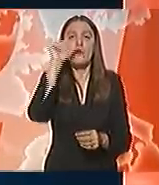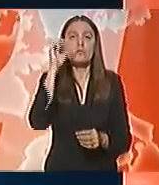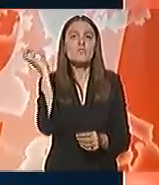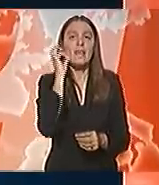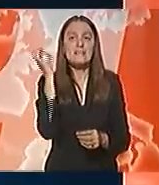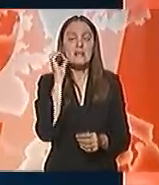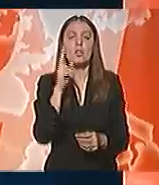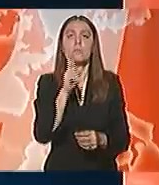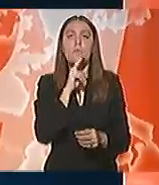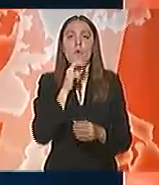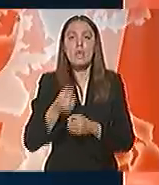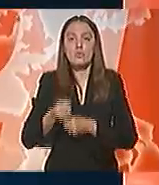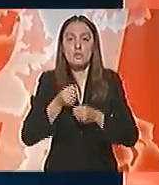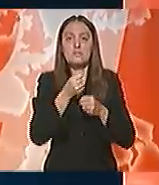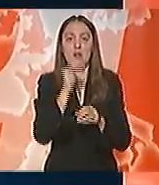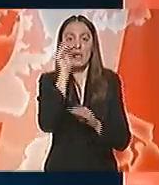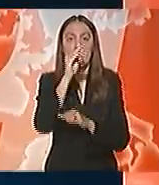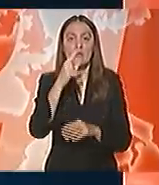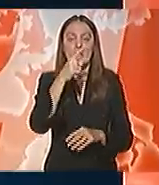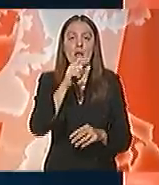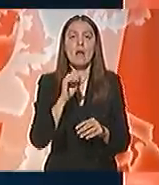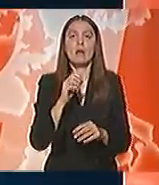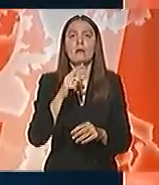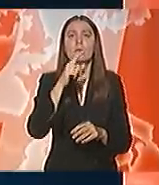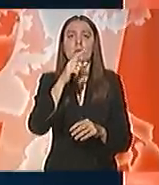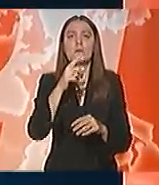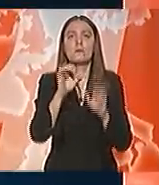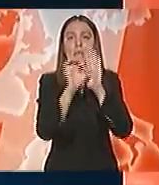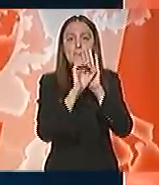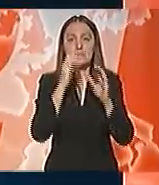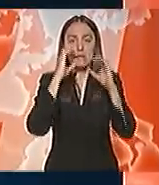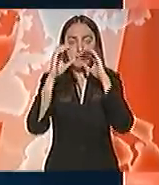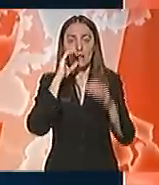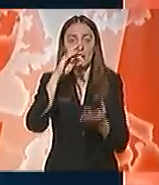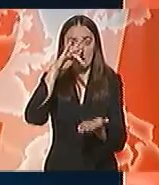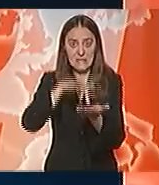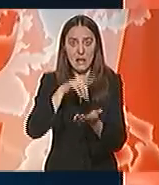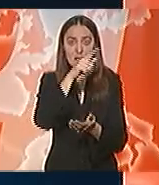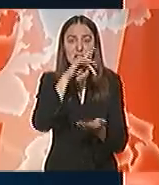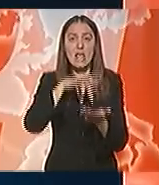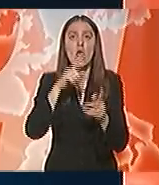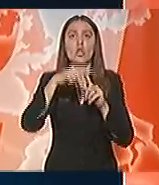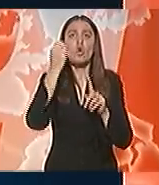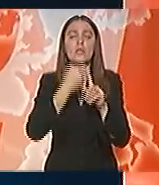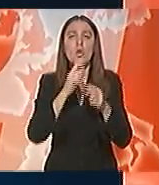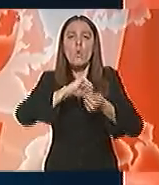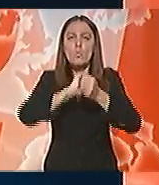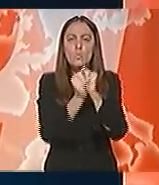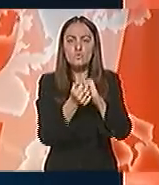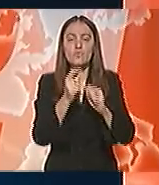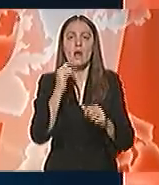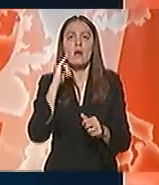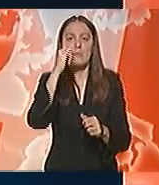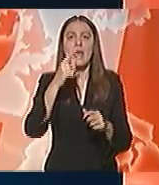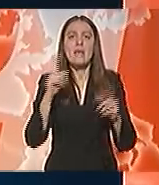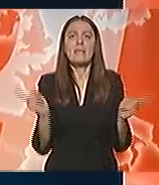kiselinom koju je nosila, prenose Japanski mediji. U stanici Nihon Bashi u centru Tokija stvorila se gužva. Stigla su